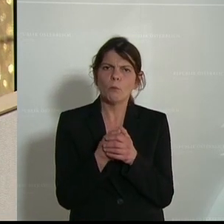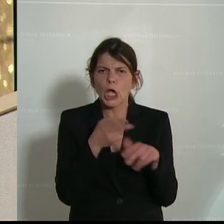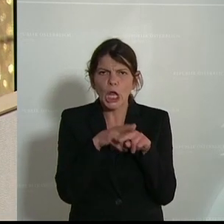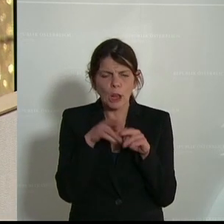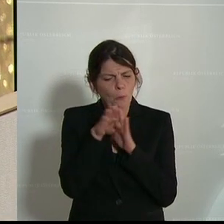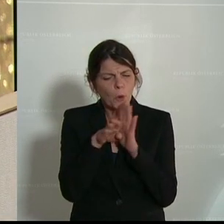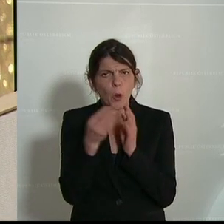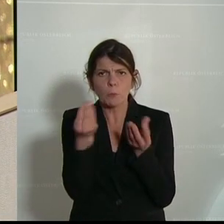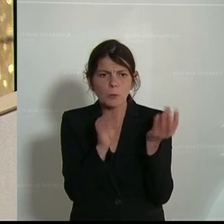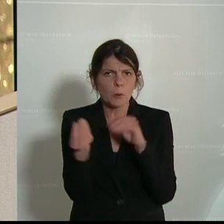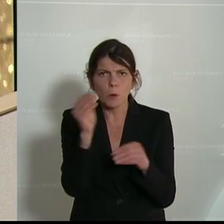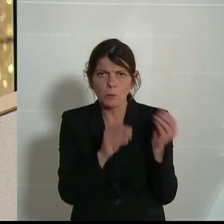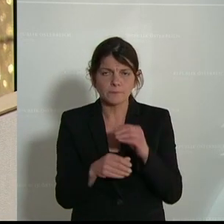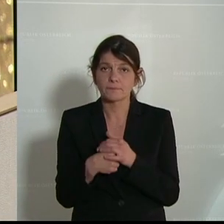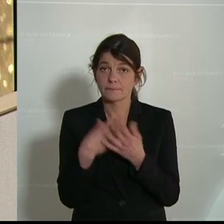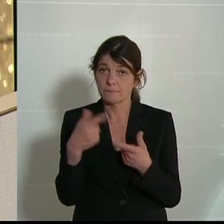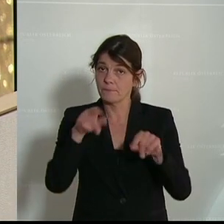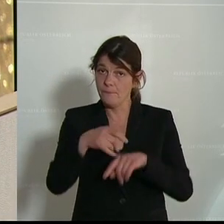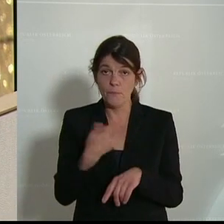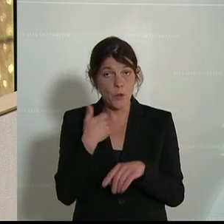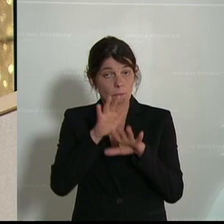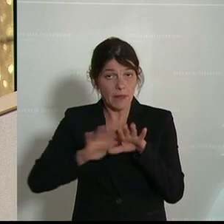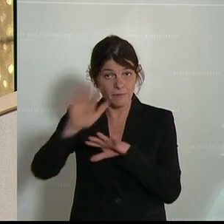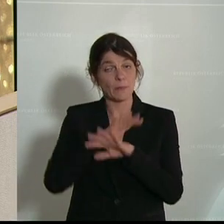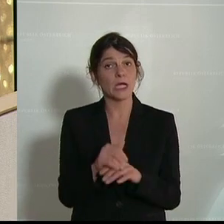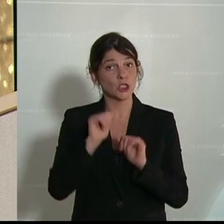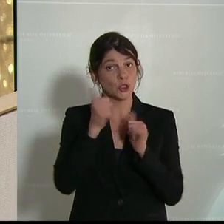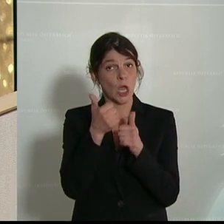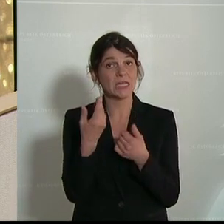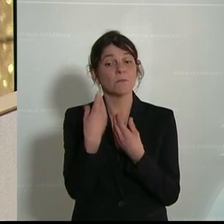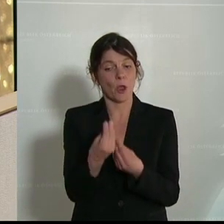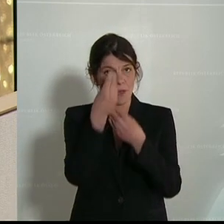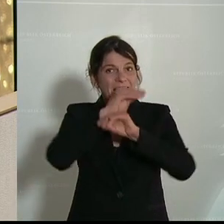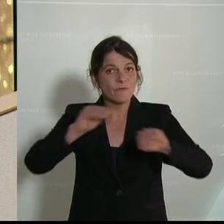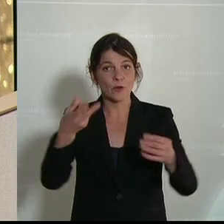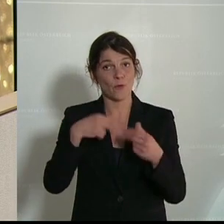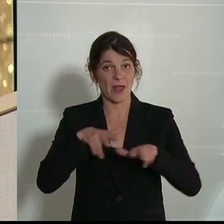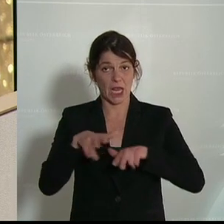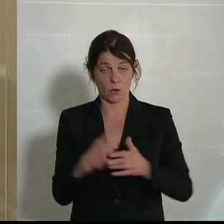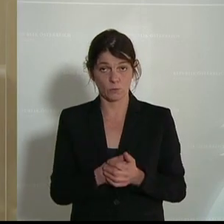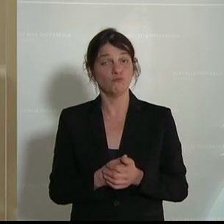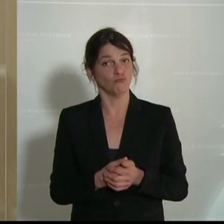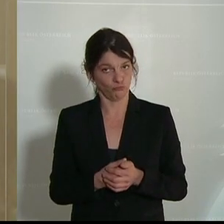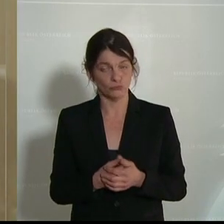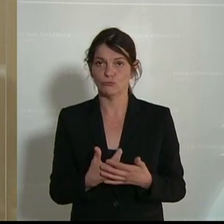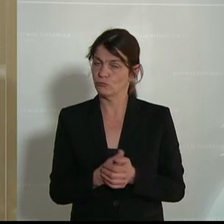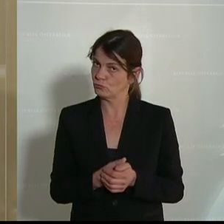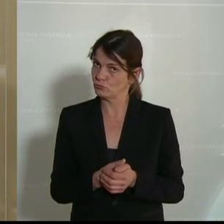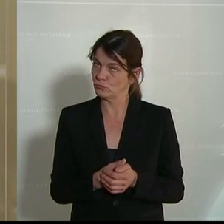Programme ein, sodass diese Jugendplattformen zuerst die Infos der Regierung finden. Das finde ich